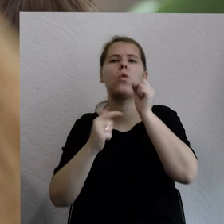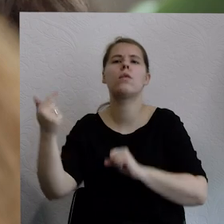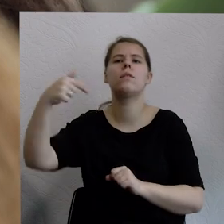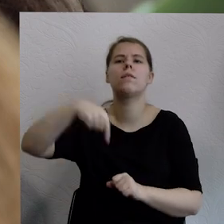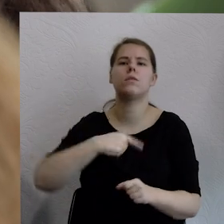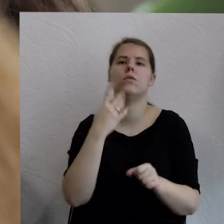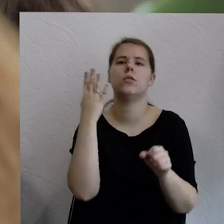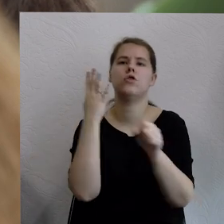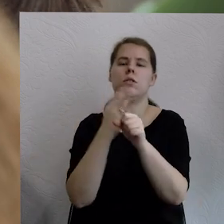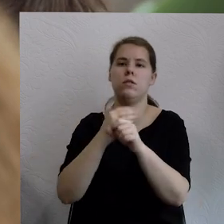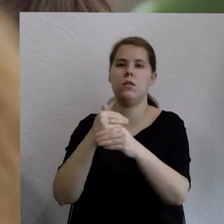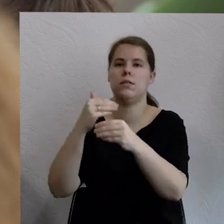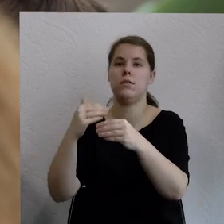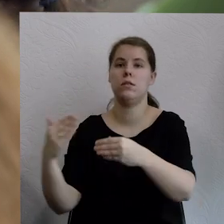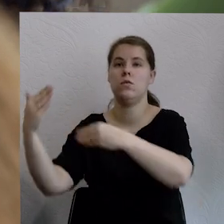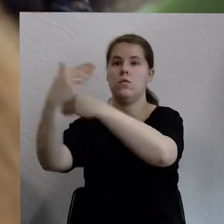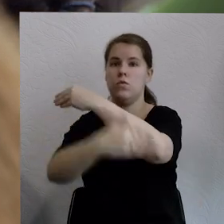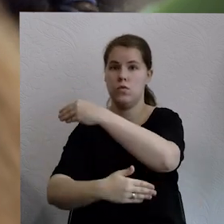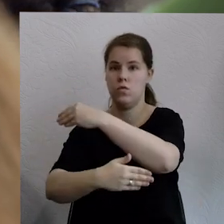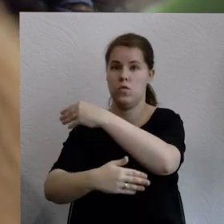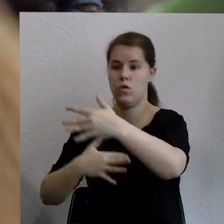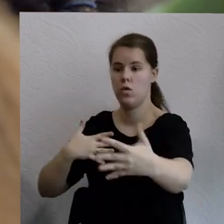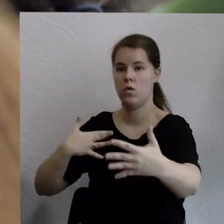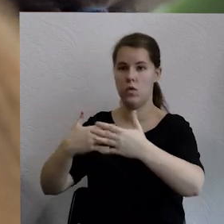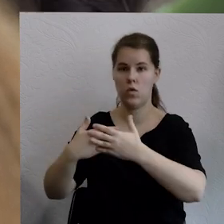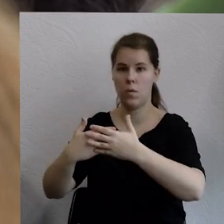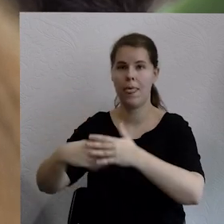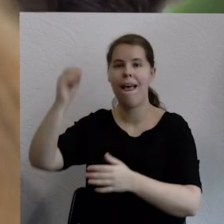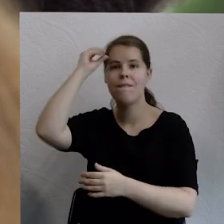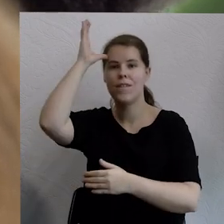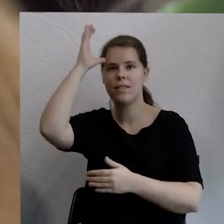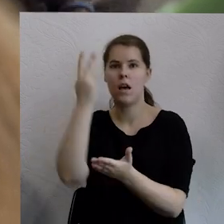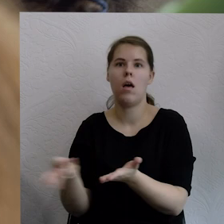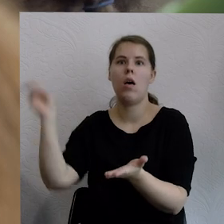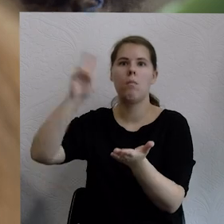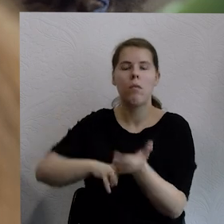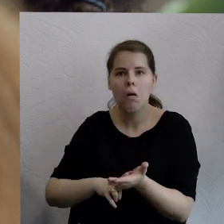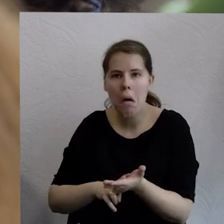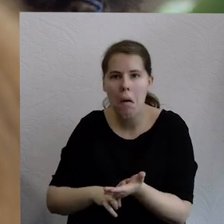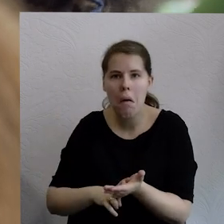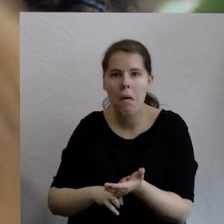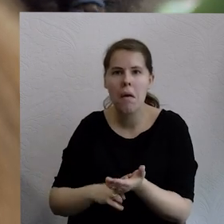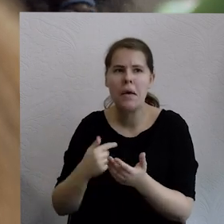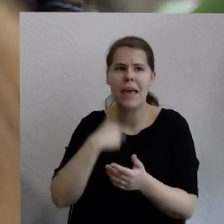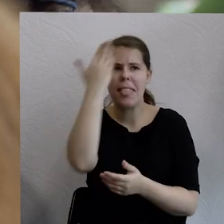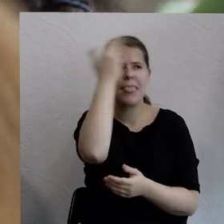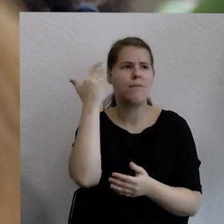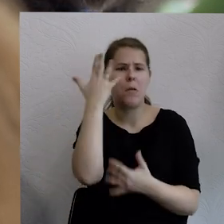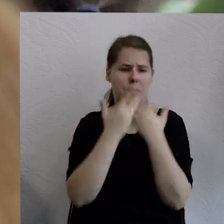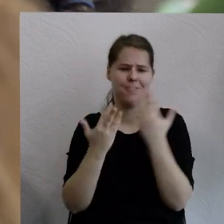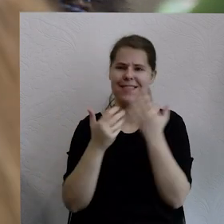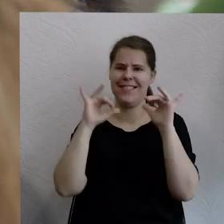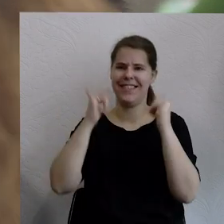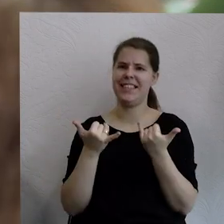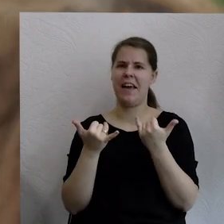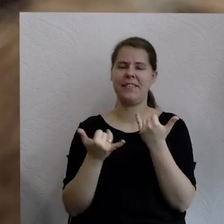dwukrotnie zwiększy się ilość wiedzy naukowej. Przyznam, że nie mam zielonego pojęcia jak to mierzyć. Ilość,